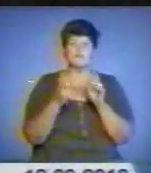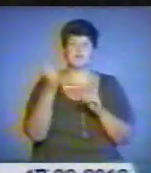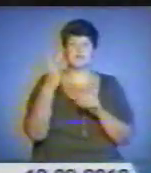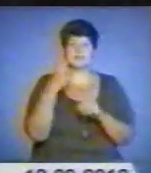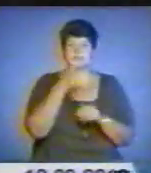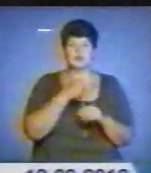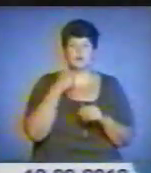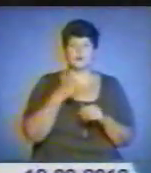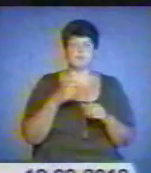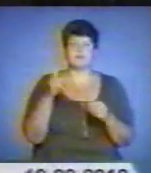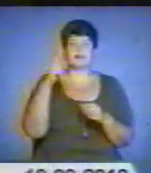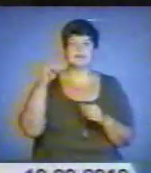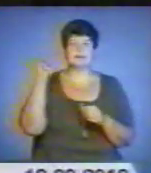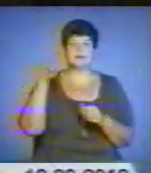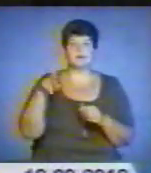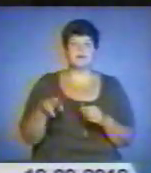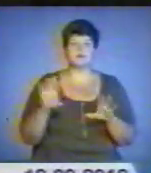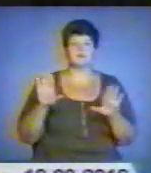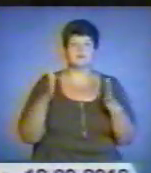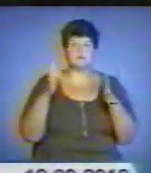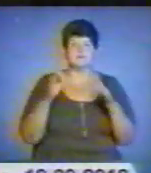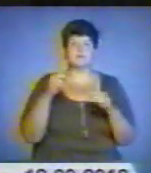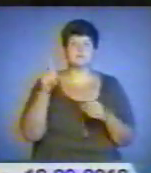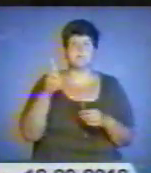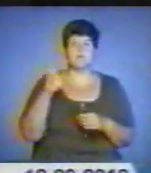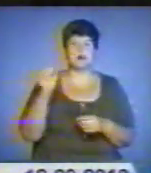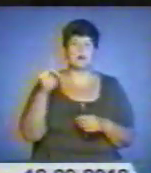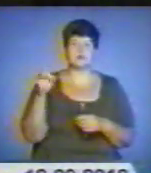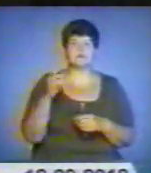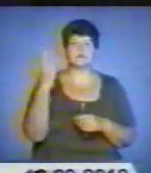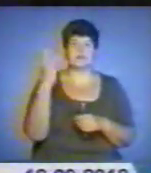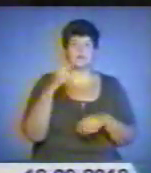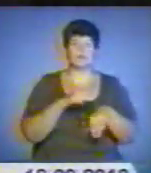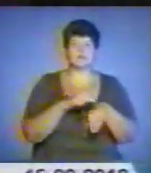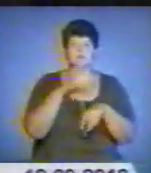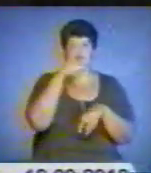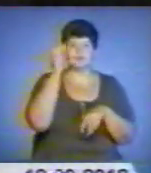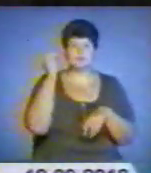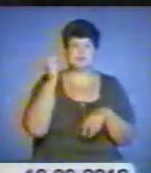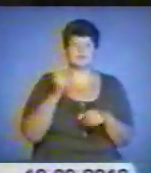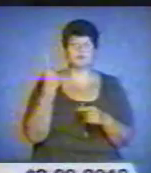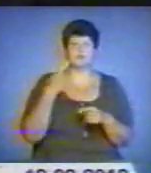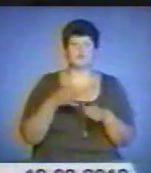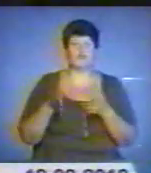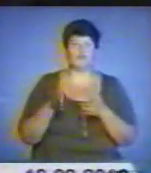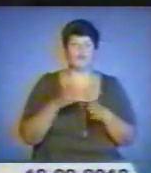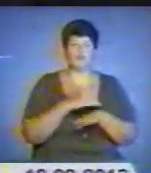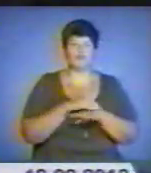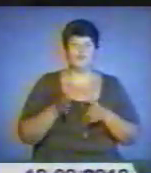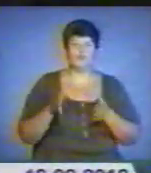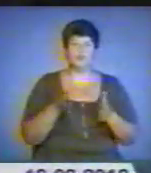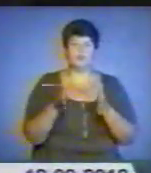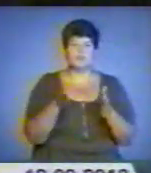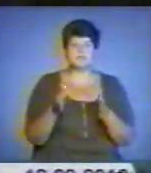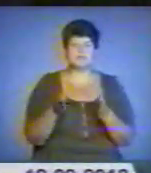-транспортна трагедія сталася у Збаражжі. О третій годині ночі на одній із вулиц райцентру водій автомобіля ВАЗ-21099,